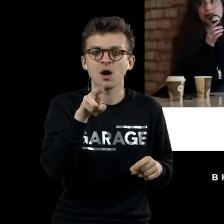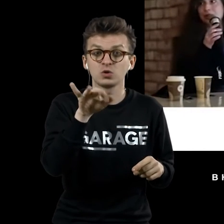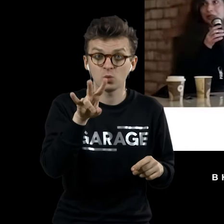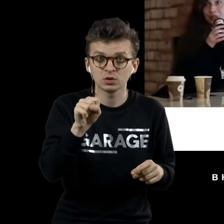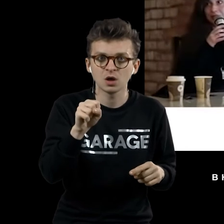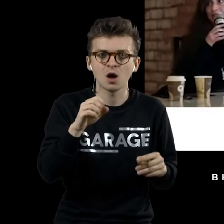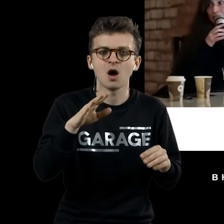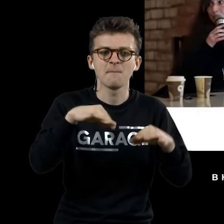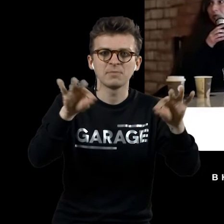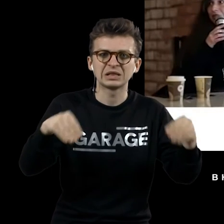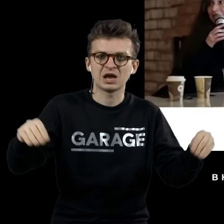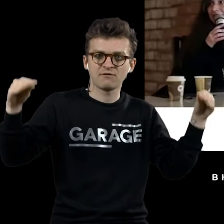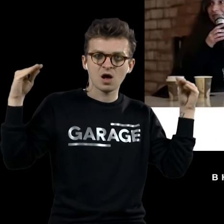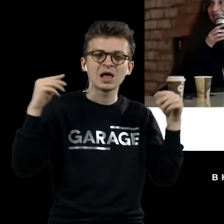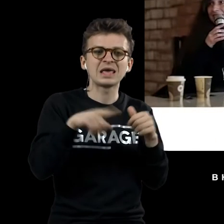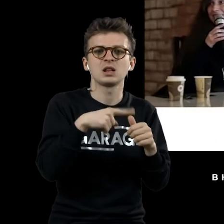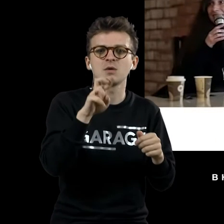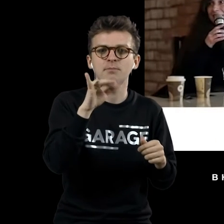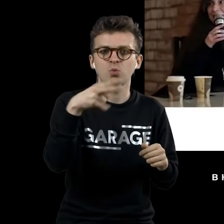увидеть силуэт сидящего Будды.